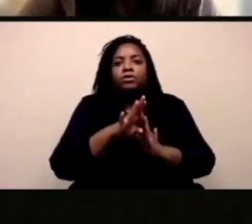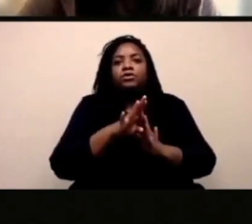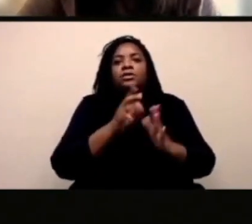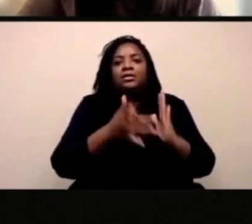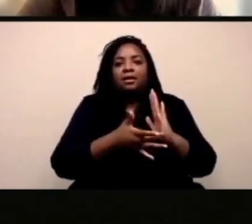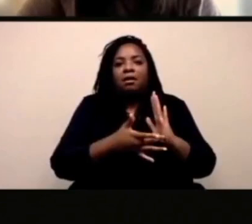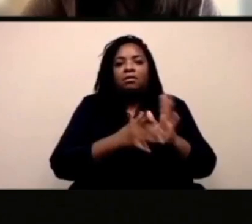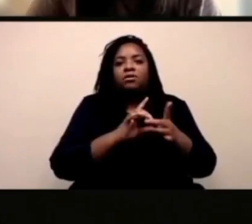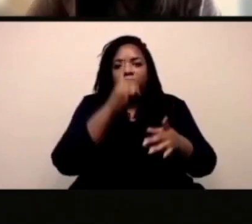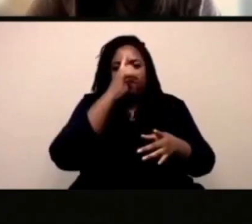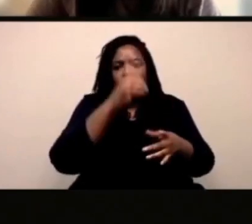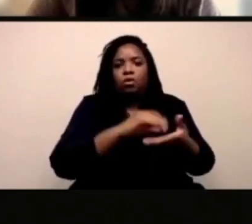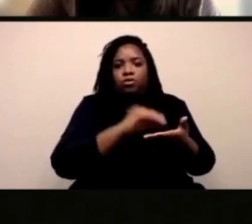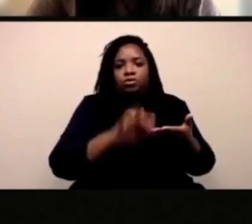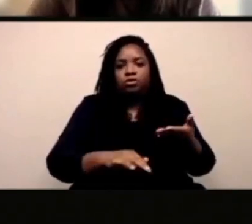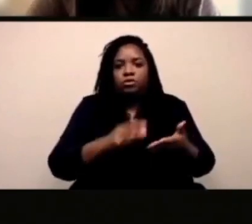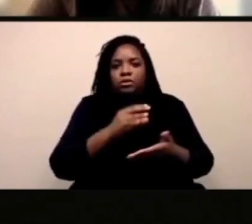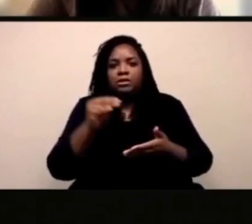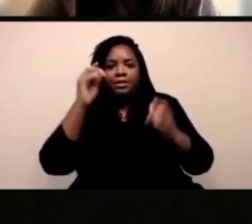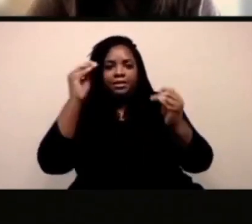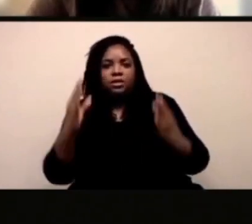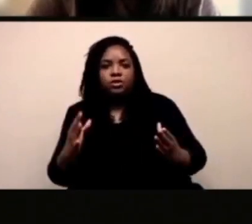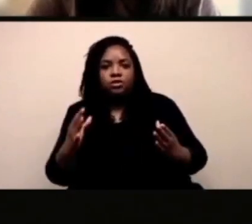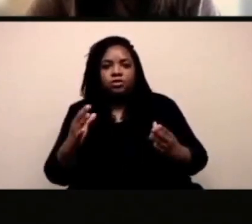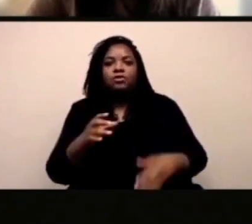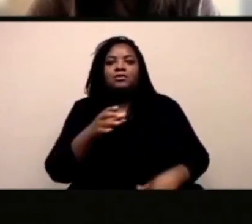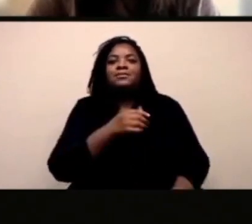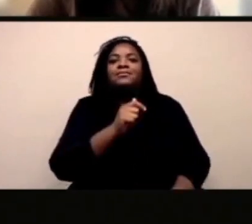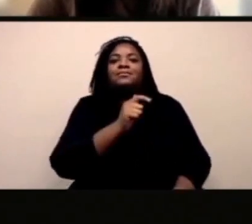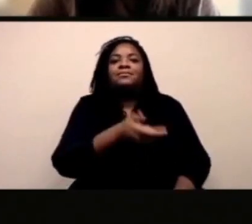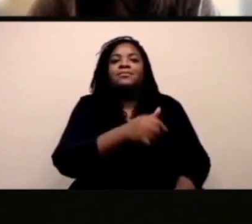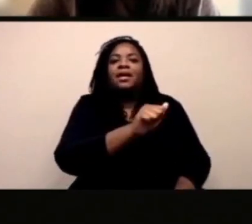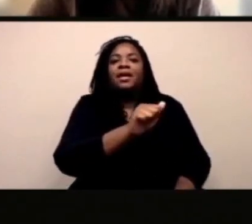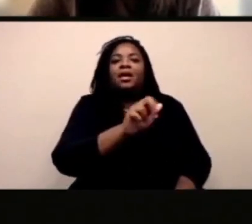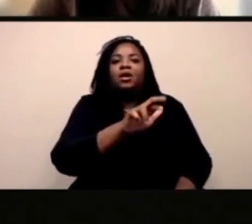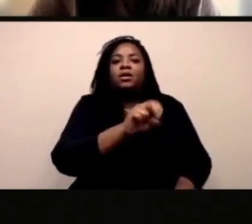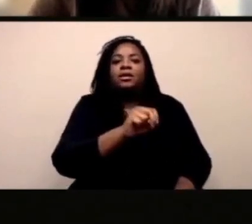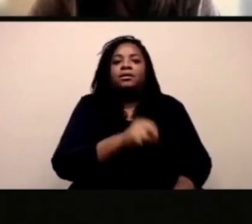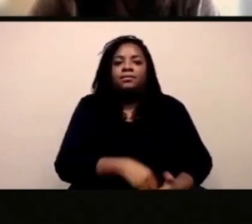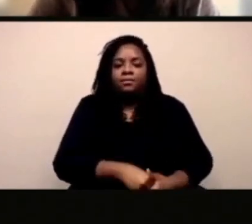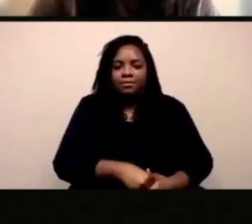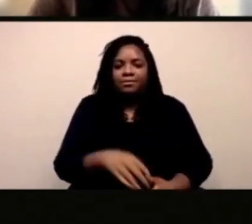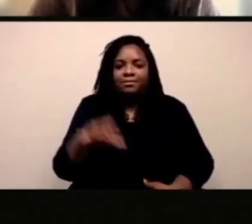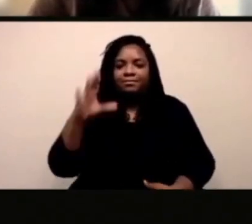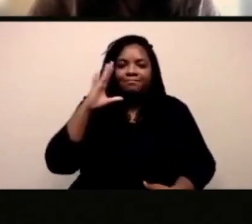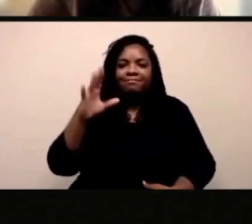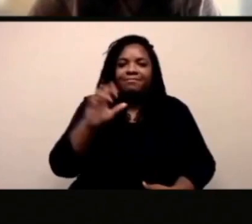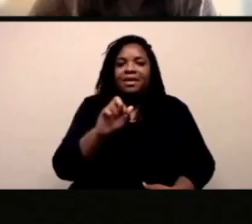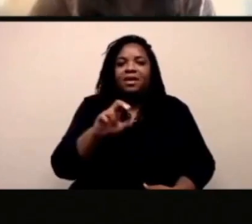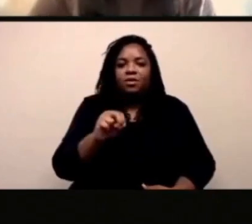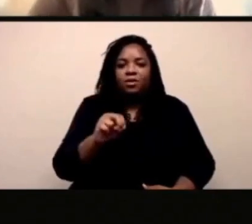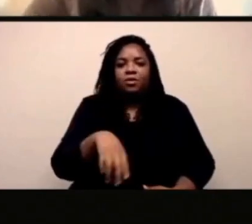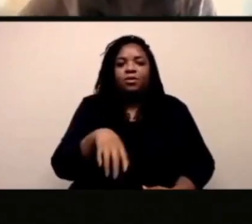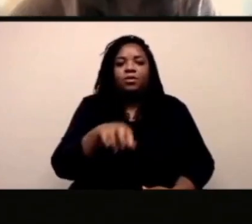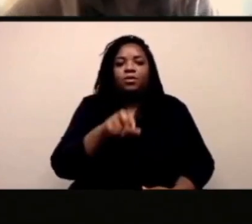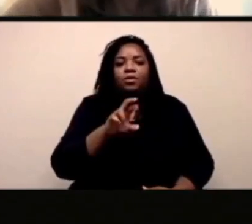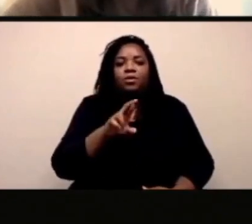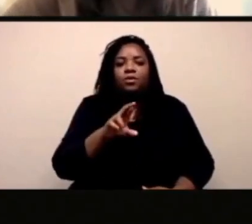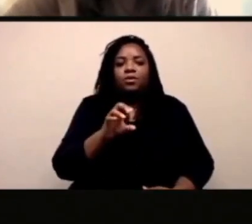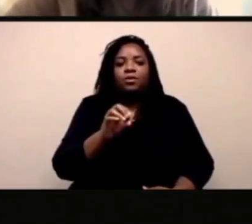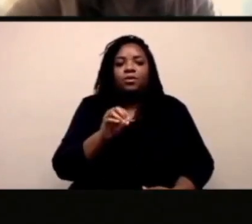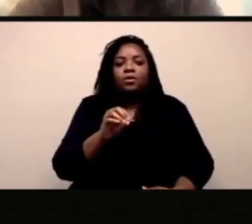risorse sulla tecnologia emergente per studenti e professori.